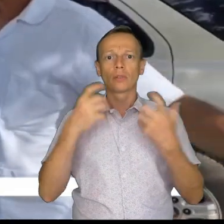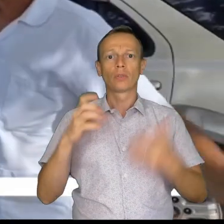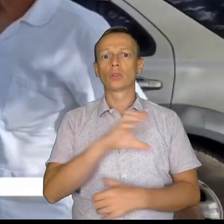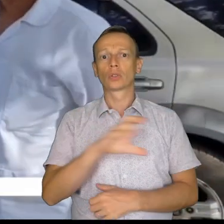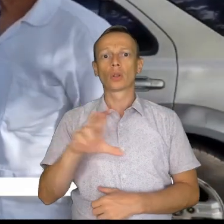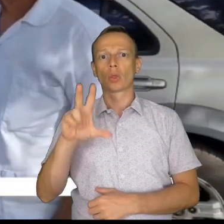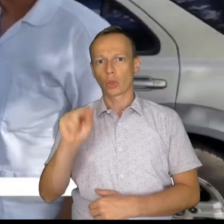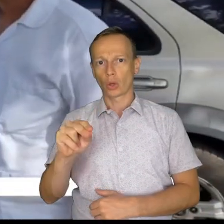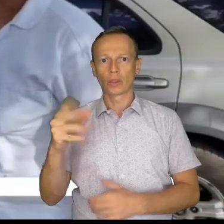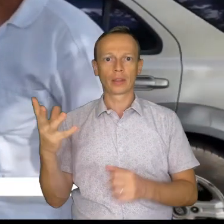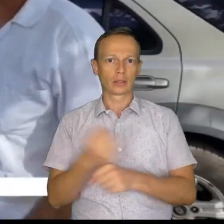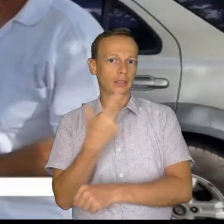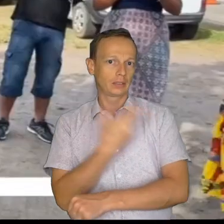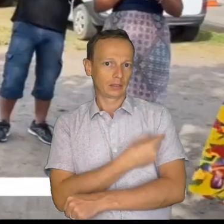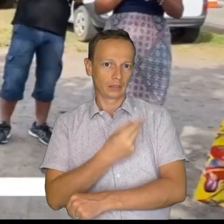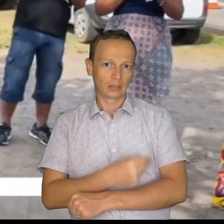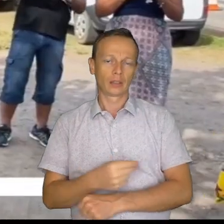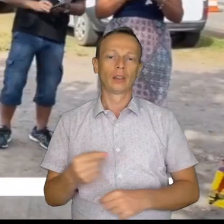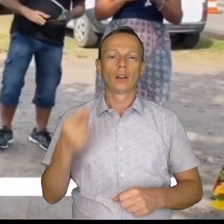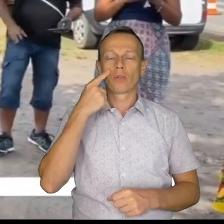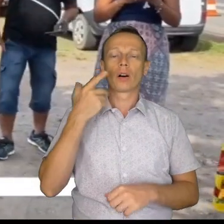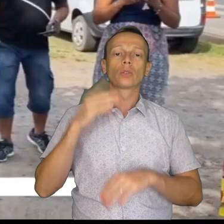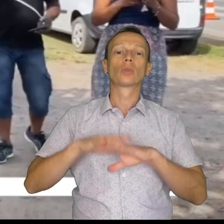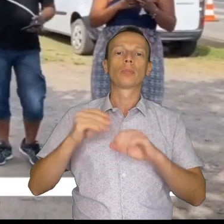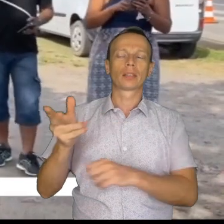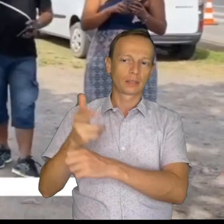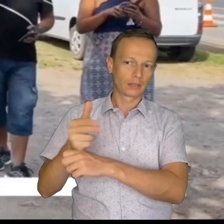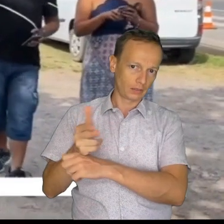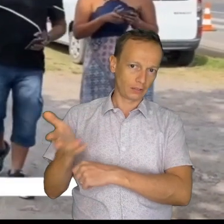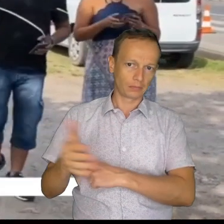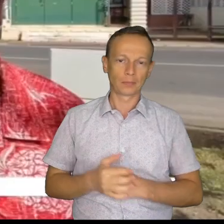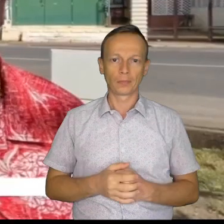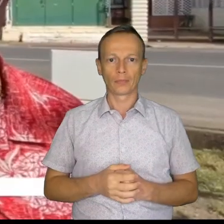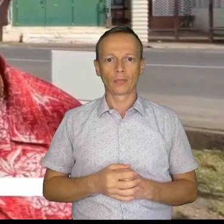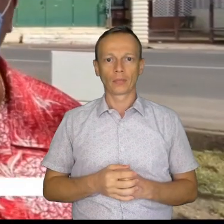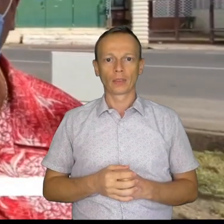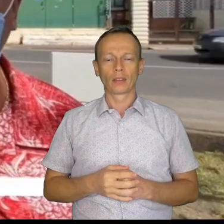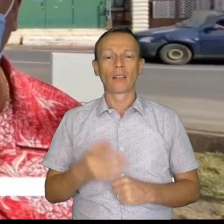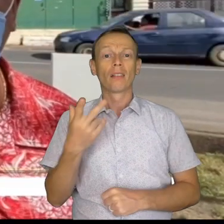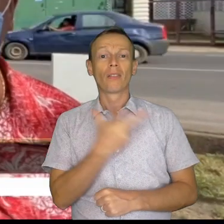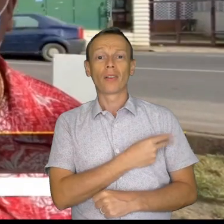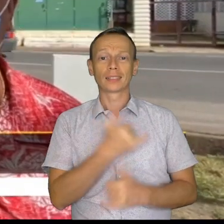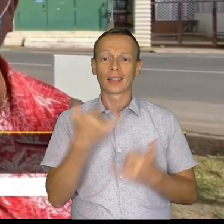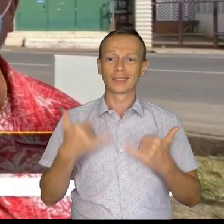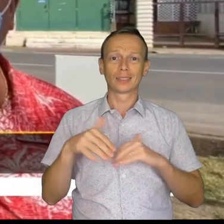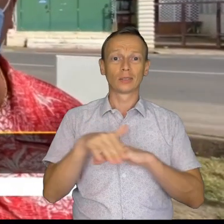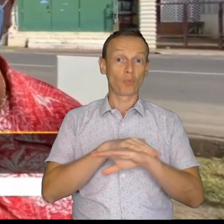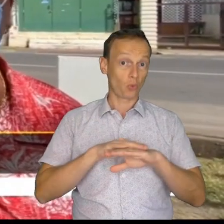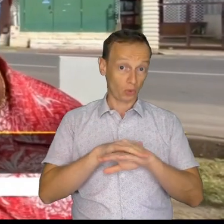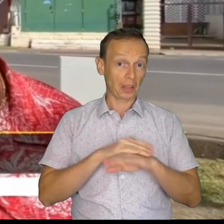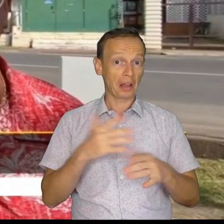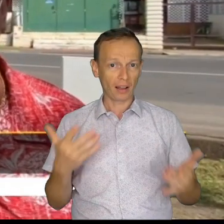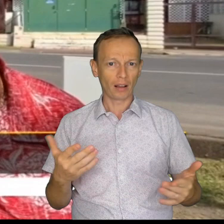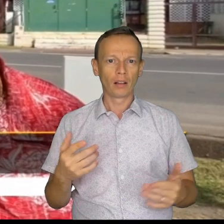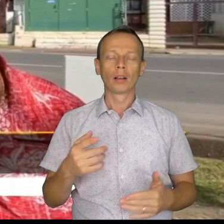prochains jours. On écoute Evan Saoumani au micro de Gilles Taoutou. – Le vaccin est arrivé chez nous à Mouréa, mais on a